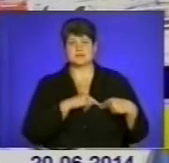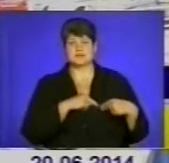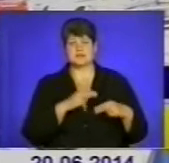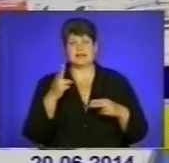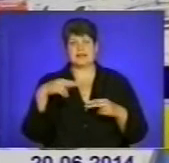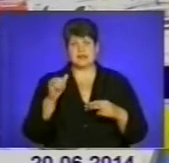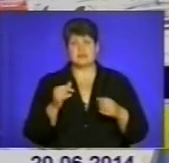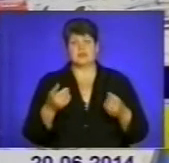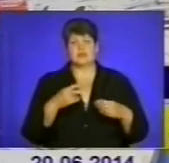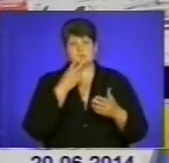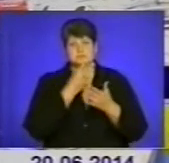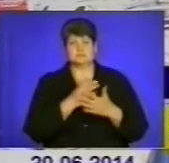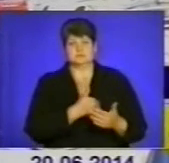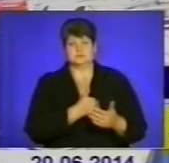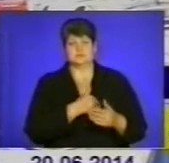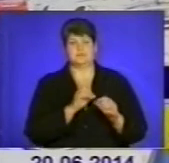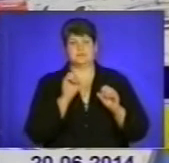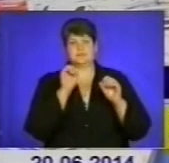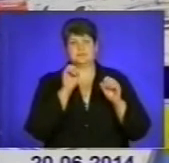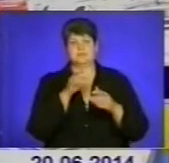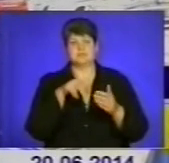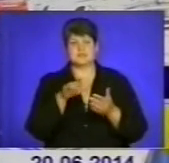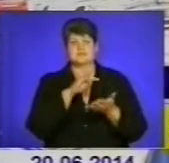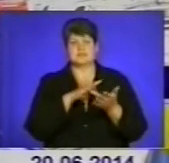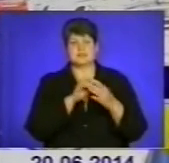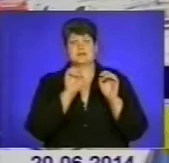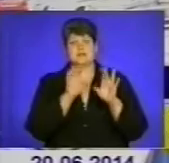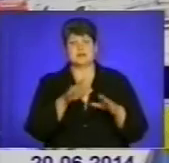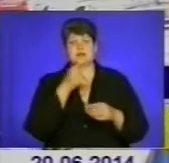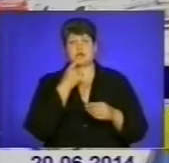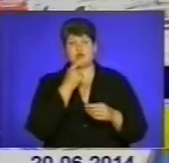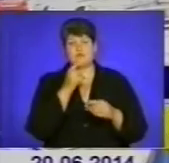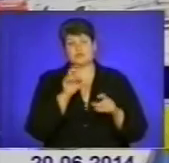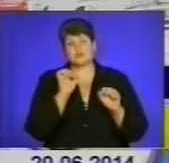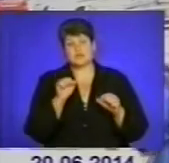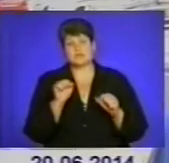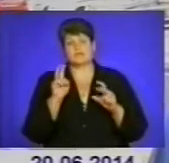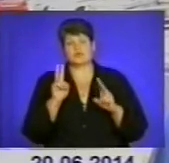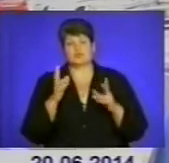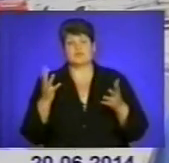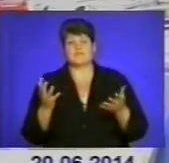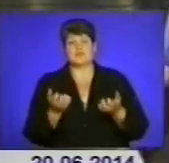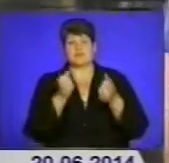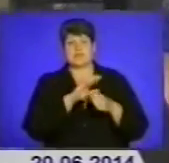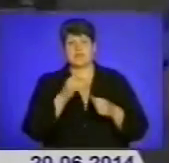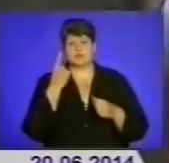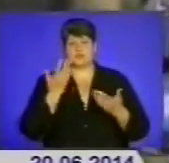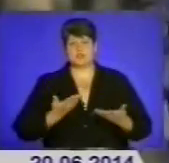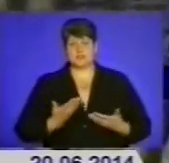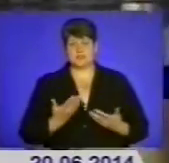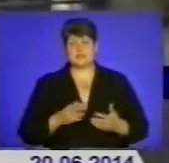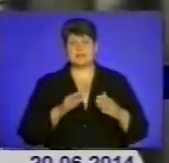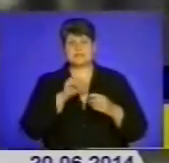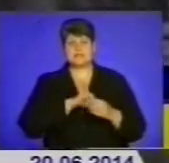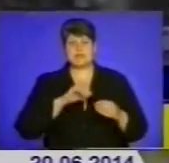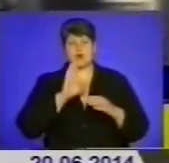бажання, прийшли в Тернопільський обласний центр поливання крові для здачі крові, яка, можливо, буде врятована не одне життя. З самого ранку 17